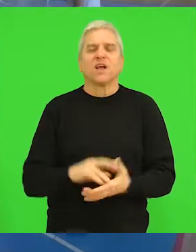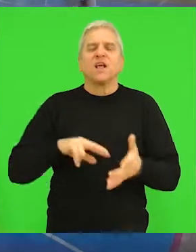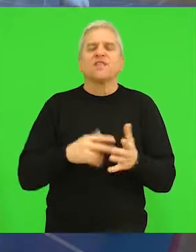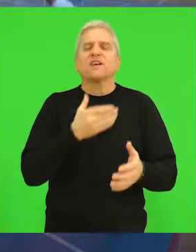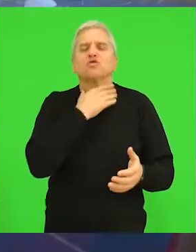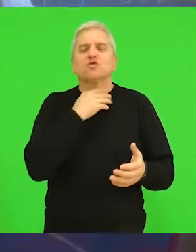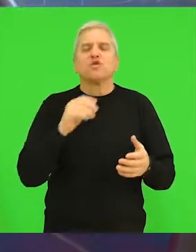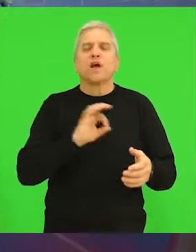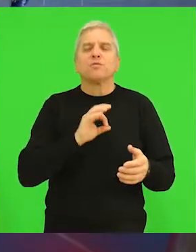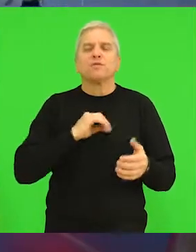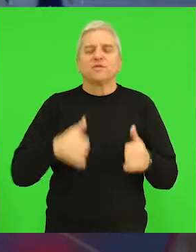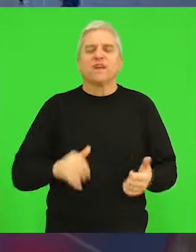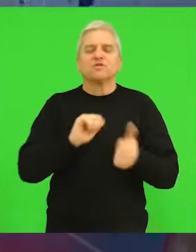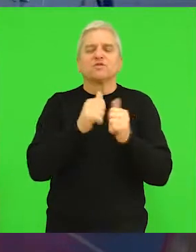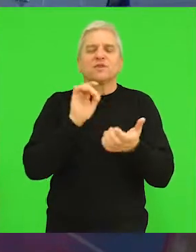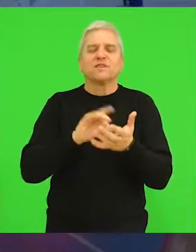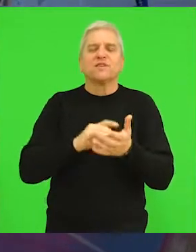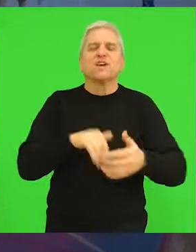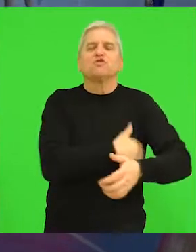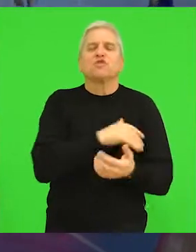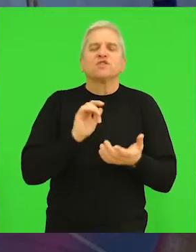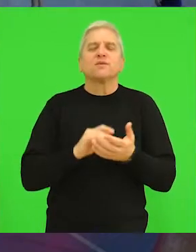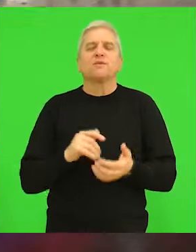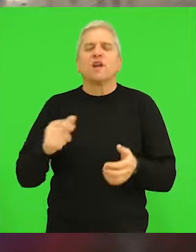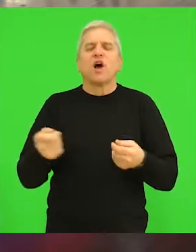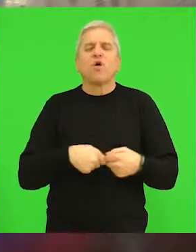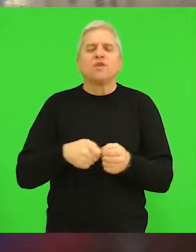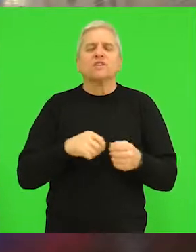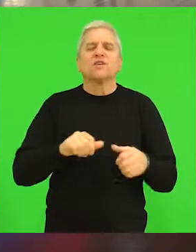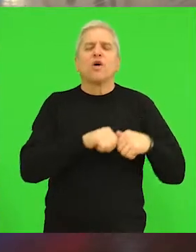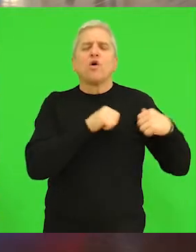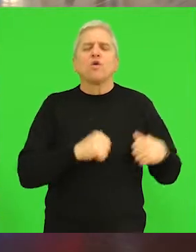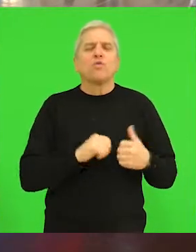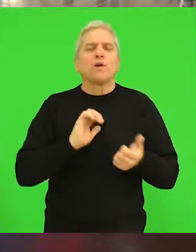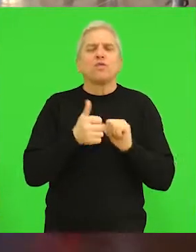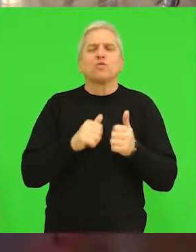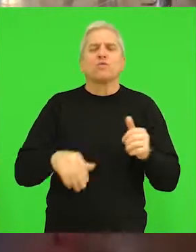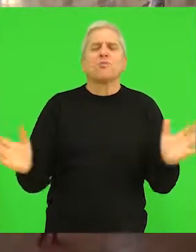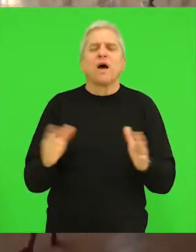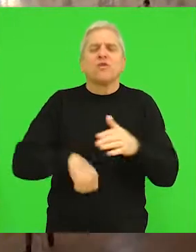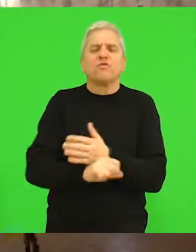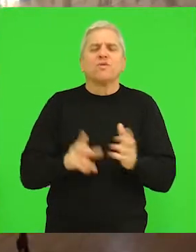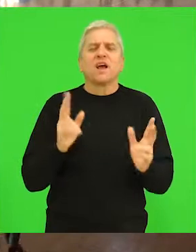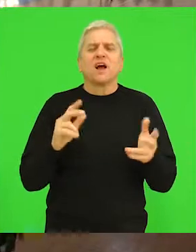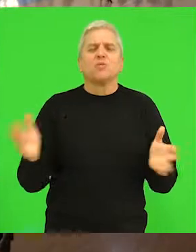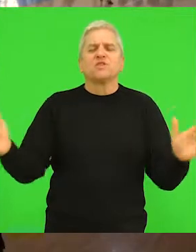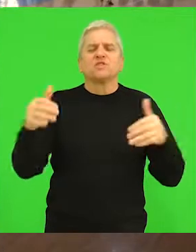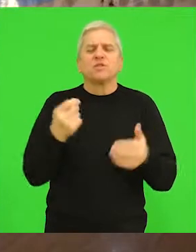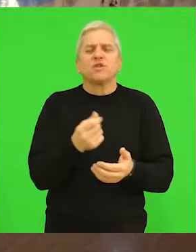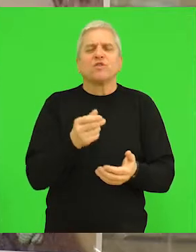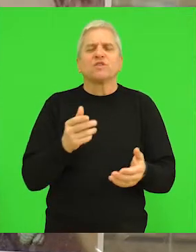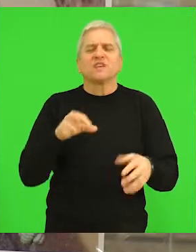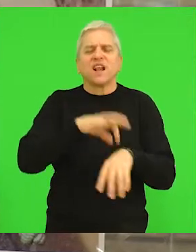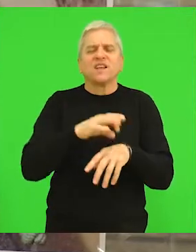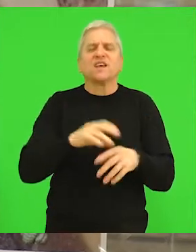Tehnička škola Beči danas je u sportskom centru Đurđe Predimbađa organizovala humanitarni turnir u malom futbalu kako bi se prikupio